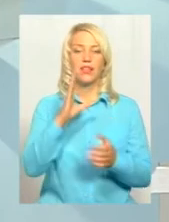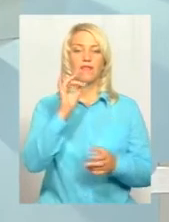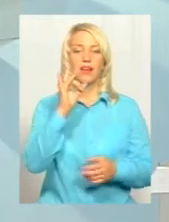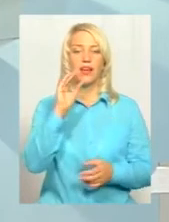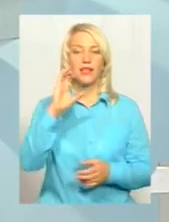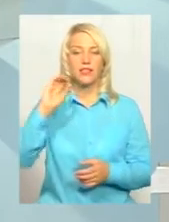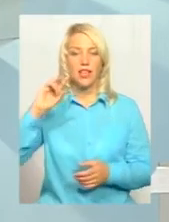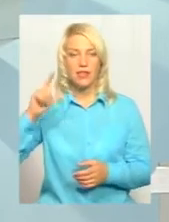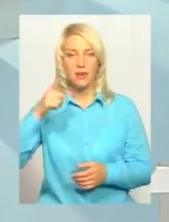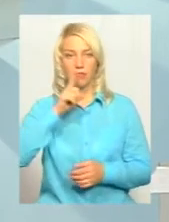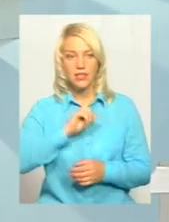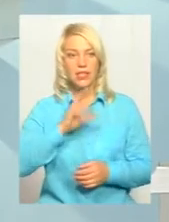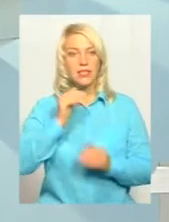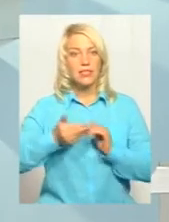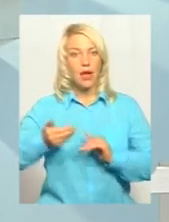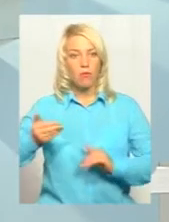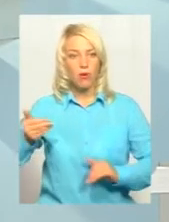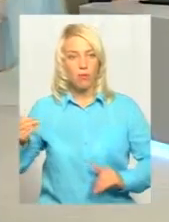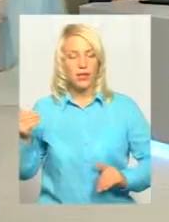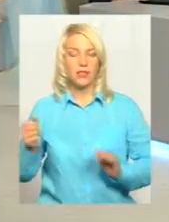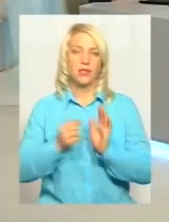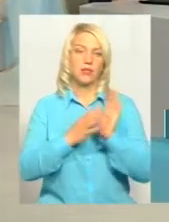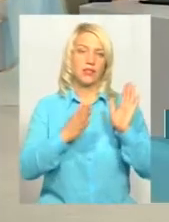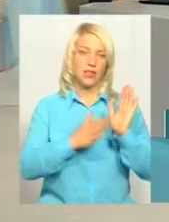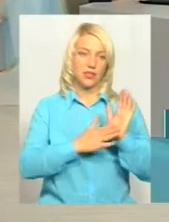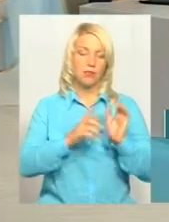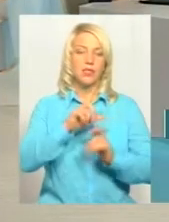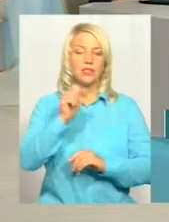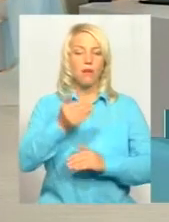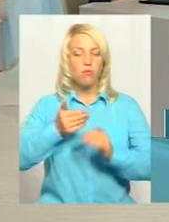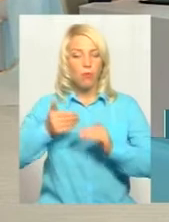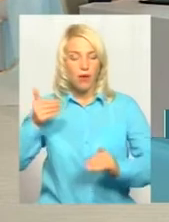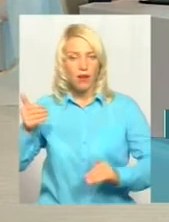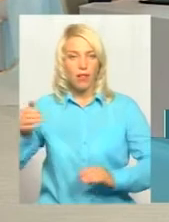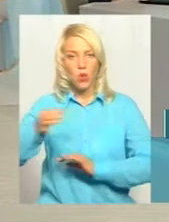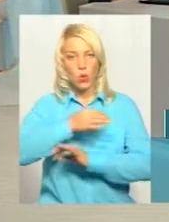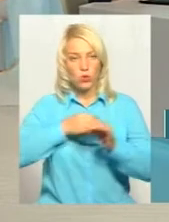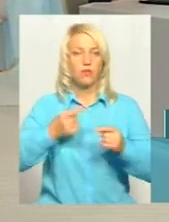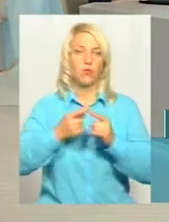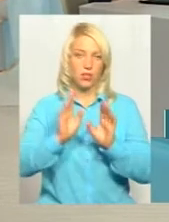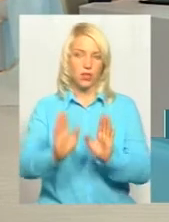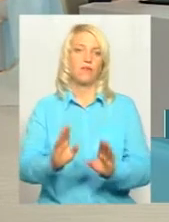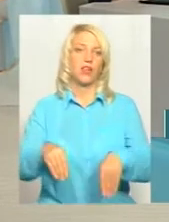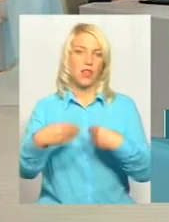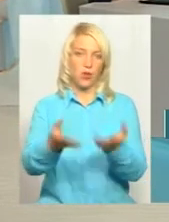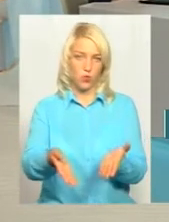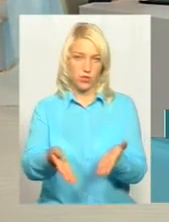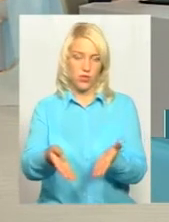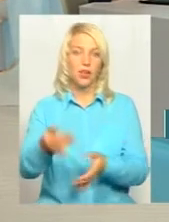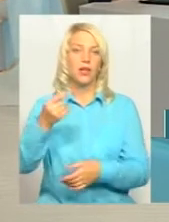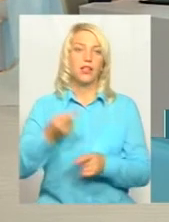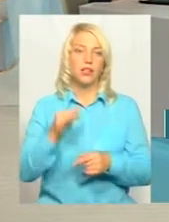місяці, за попередньою консультацією вони видаються. Вони видаються,